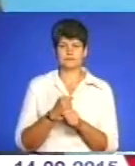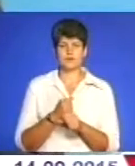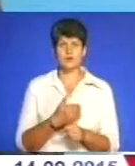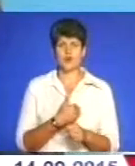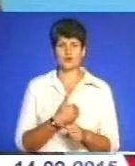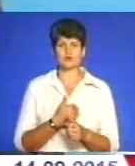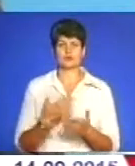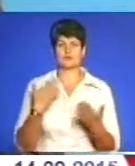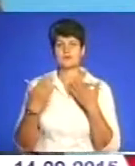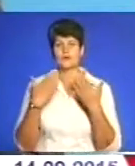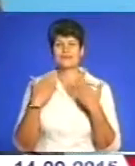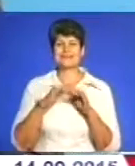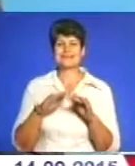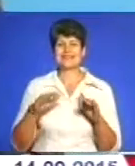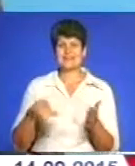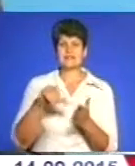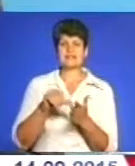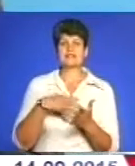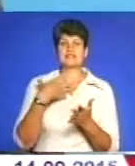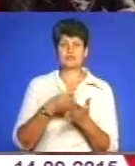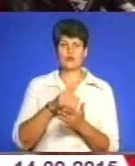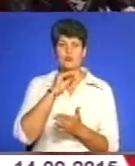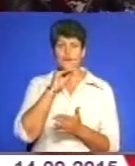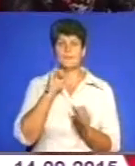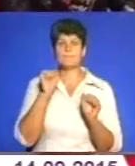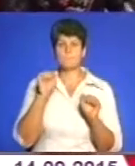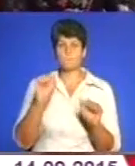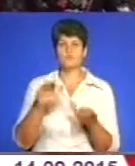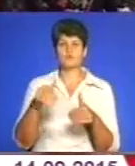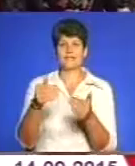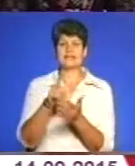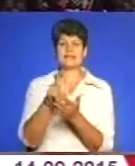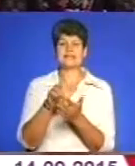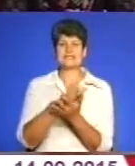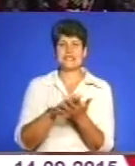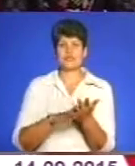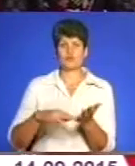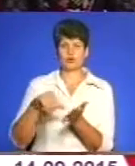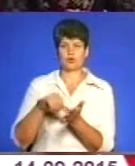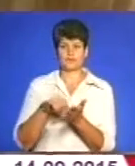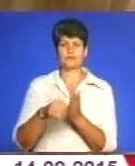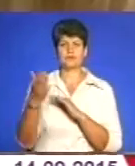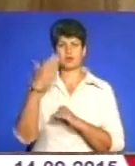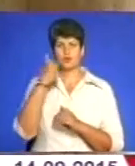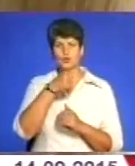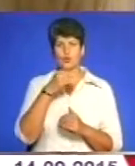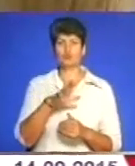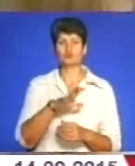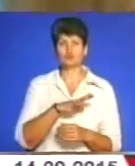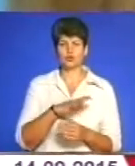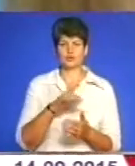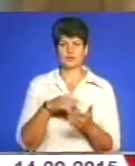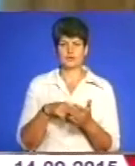Охочі поспілкуватися з дітьми і представити свою професію, що можуть подати заявку на участь. Торік місто професій вже було у